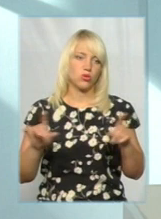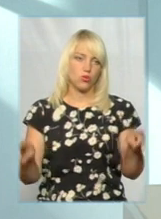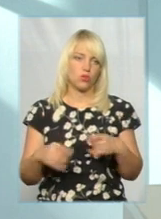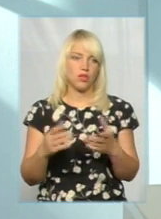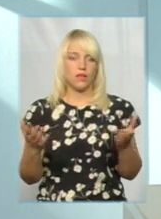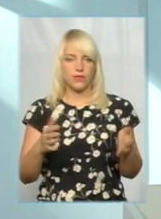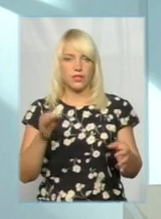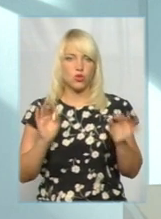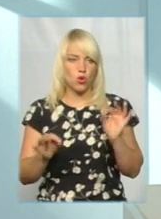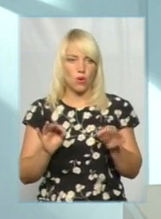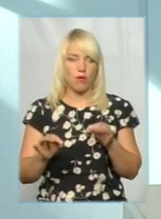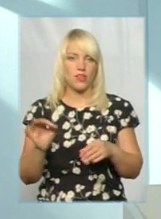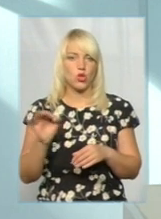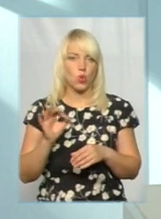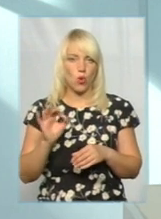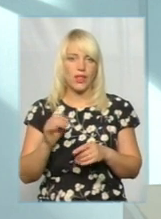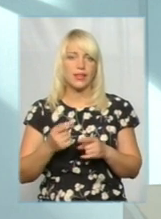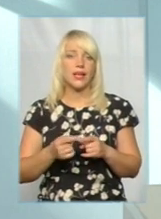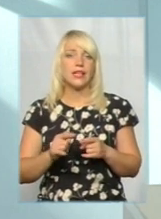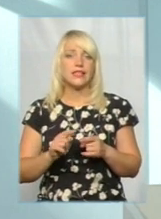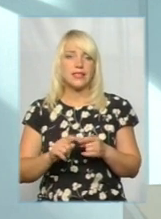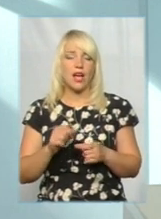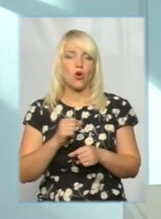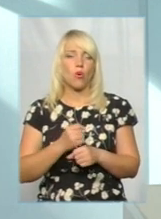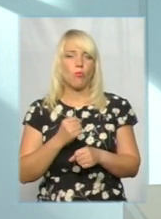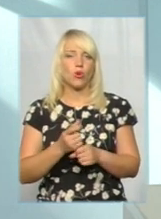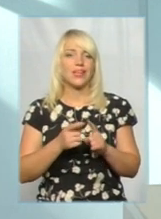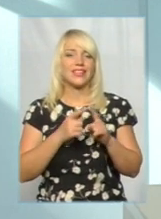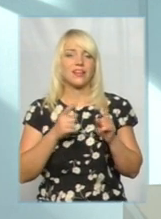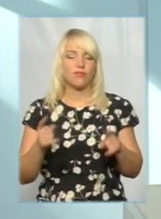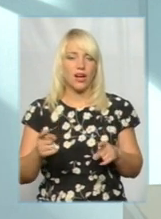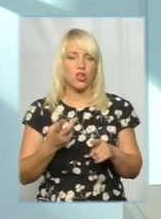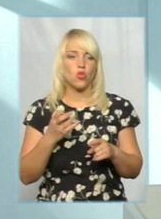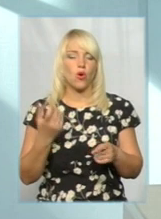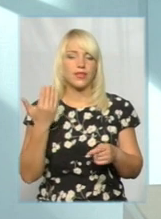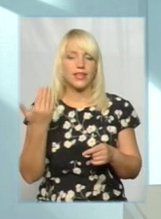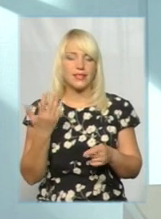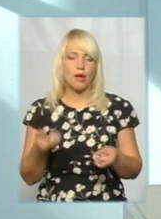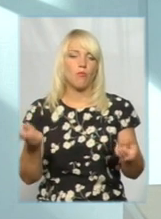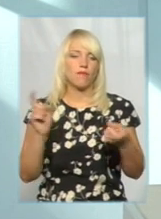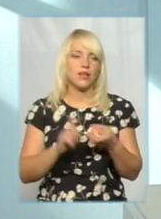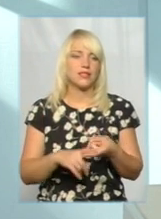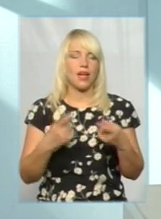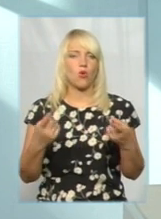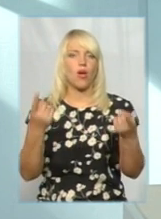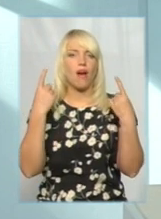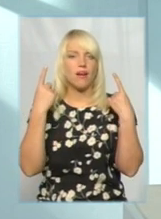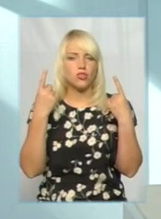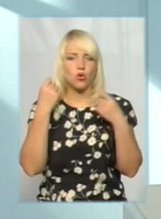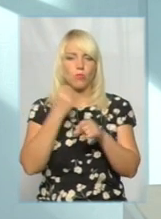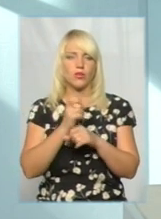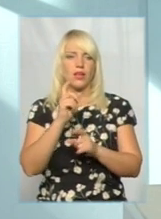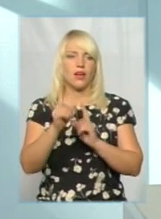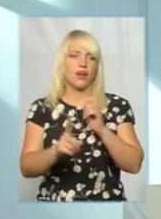нормальні туалети. Тобто, ця робота, вона триває, але її пов'язувати з такою грандіозною роботою, як реконструкція